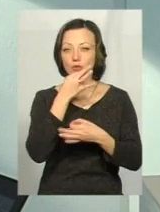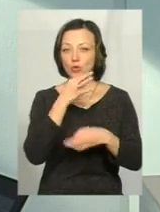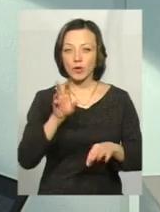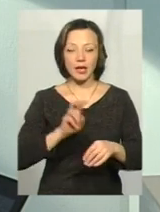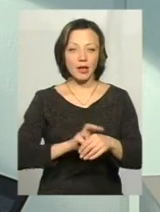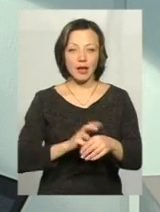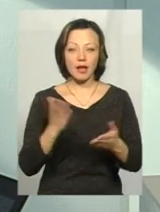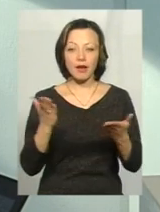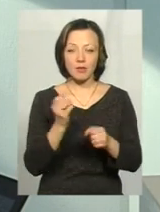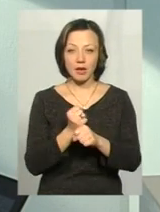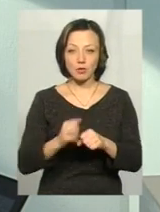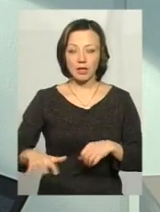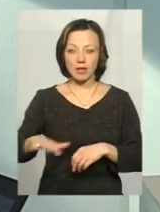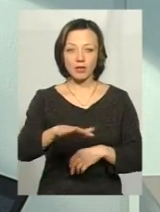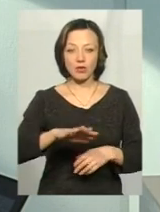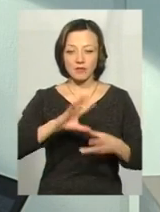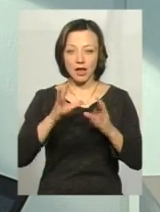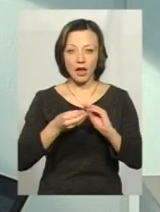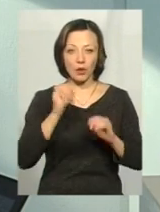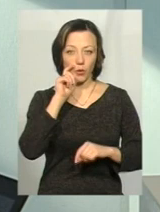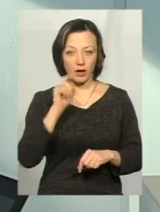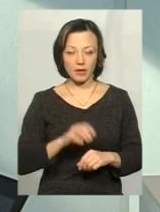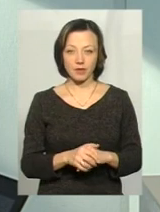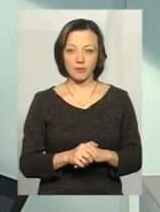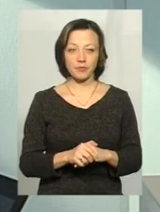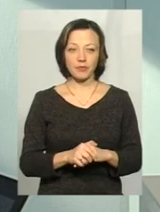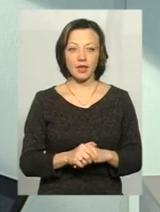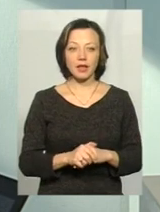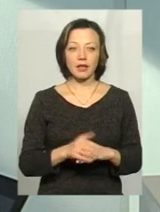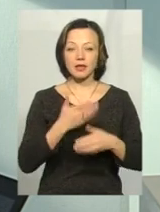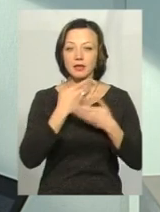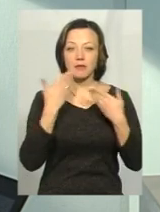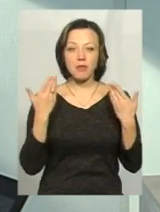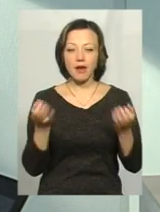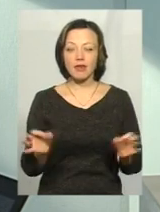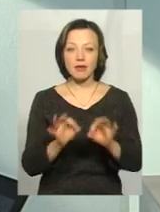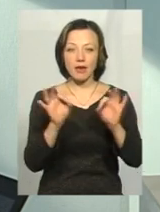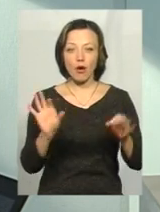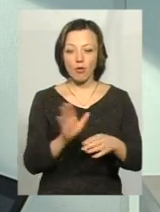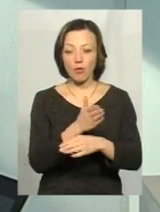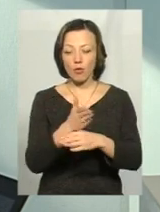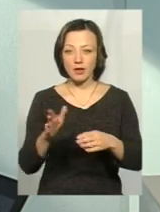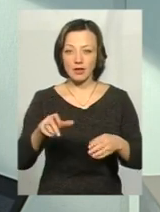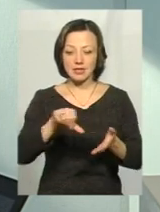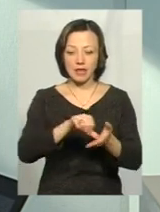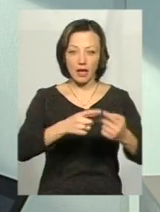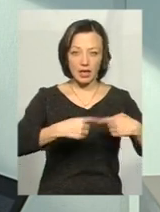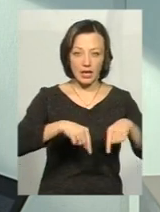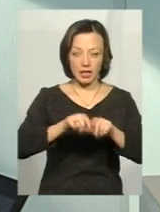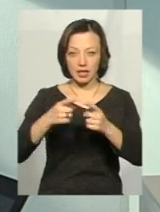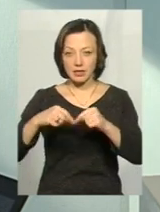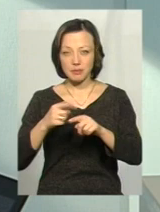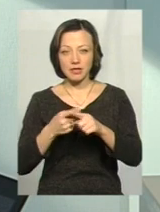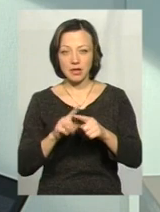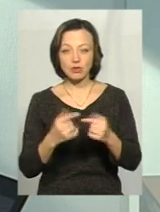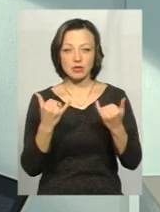лікар, який діє на території взагалі України, не має ніякого поділу за дільницями. Тому ось